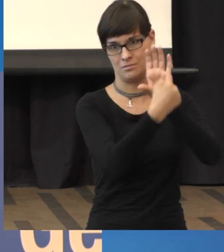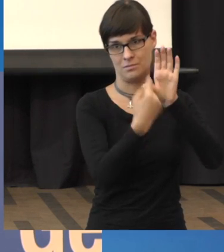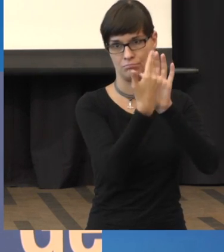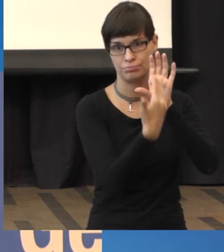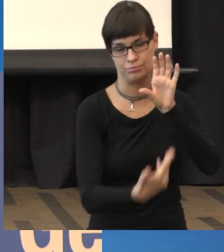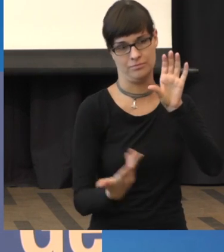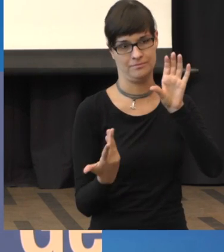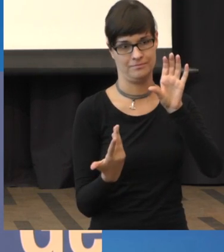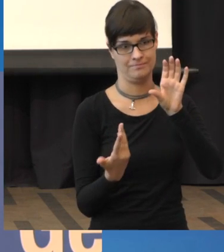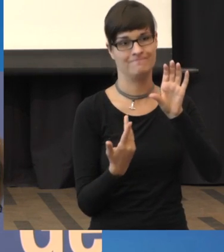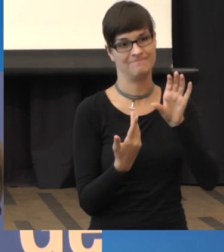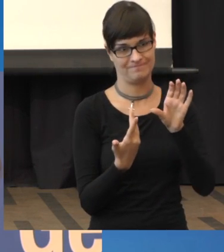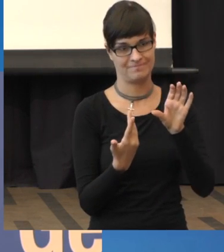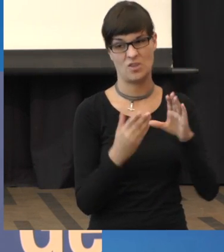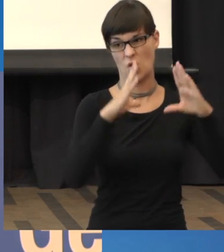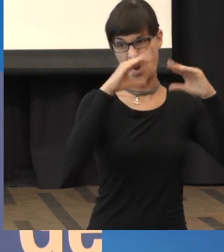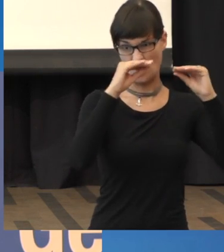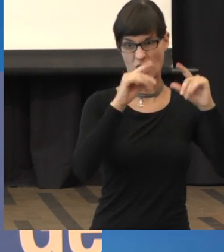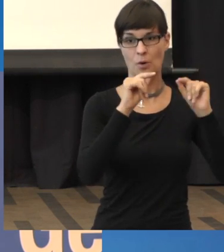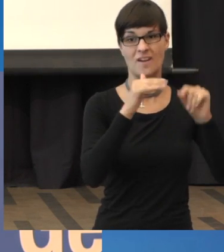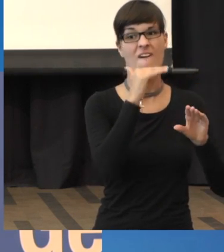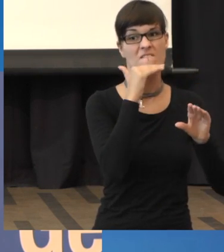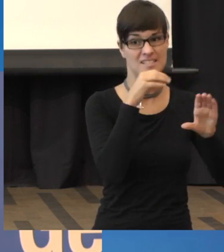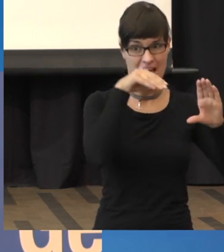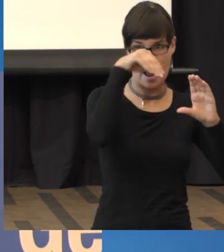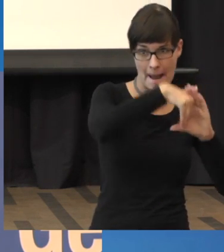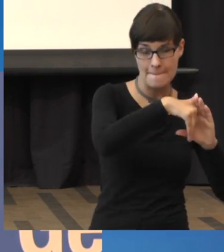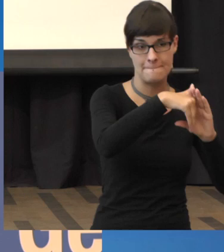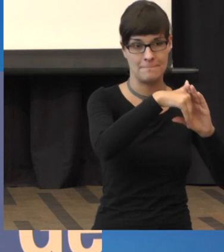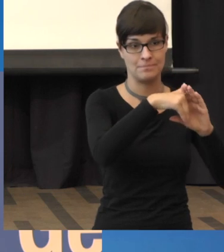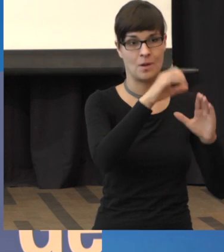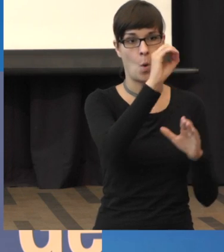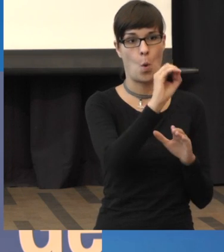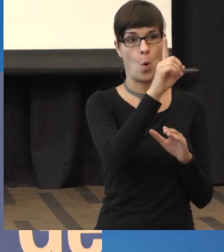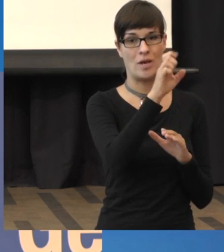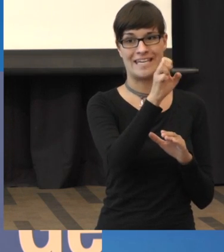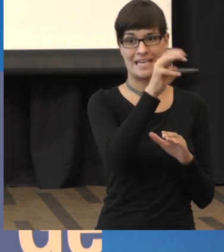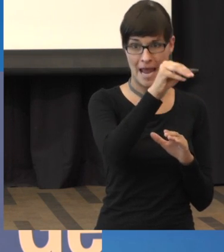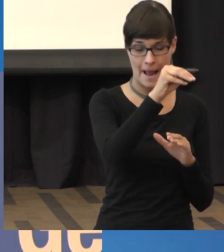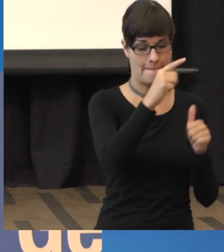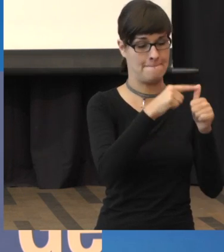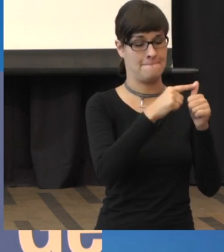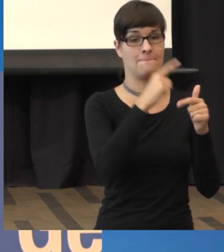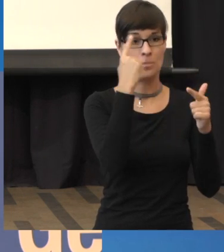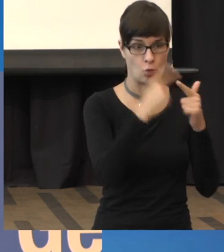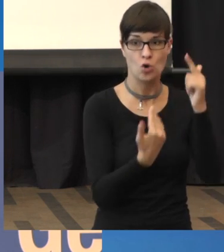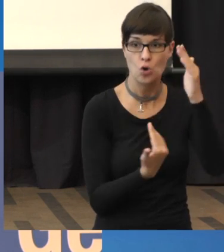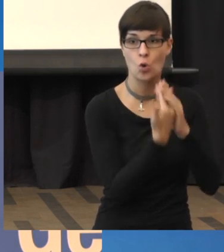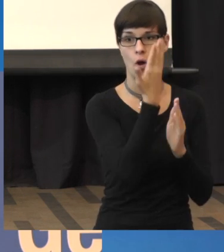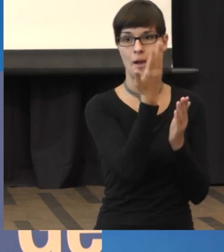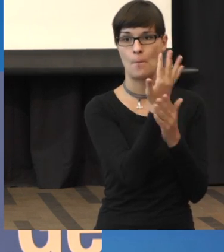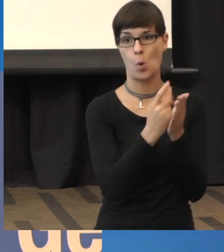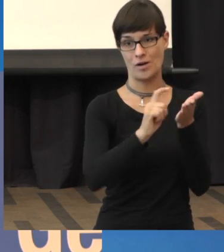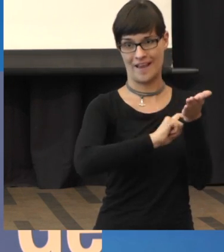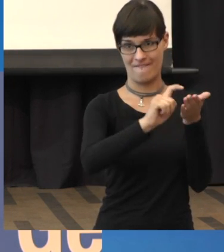bedeutet Wasser, Ödem heißt es in unserer Sprache, und neue Blutgefäße,